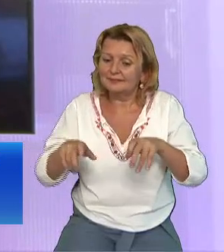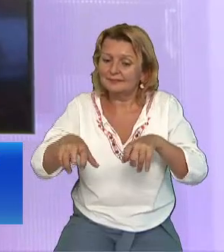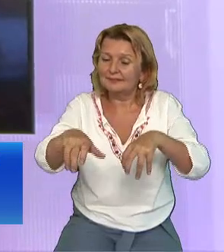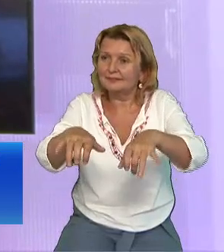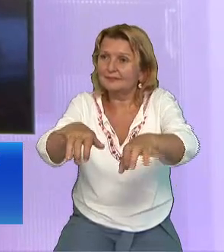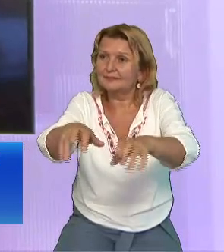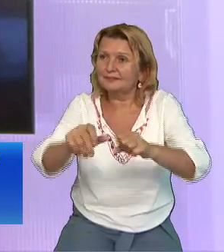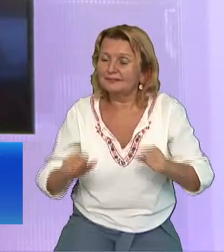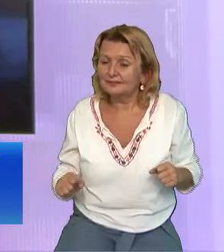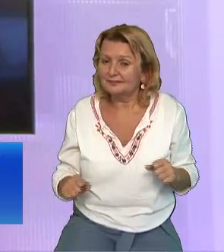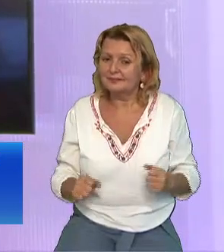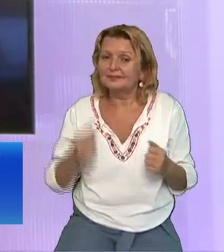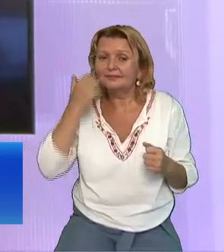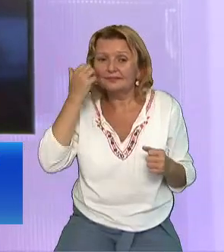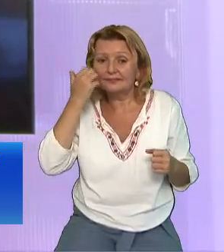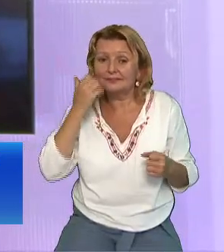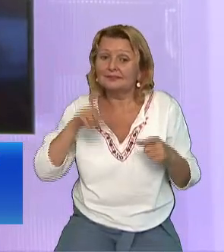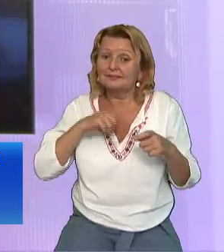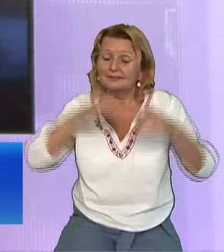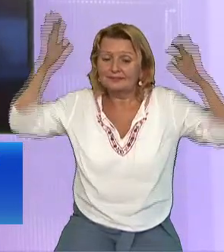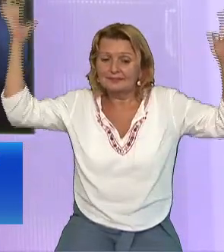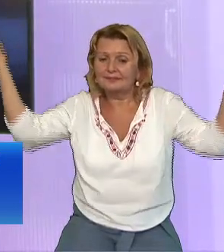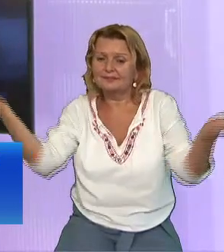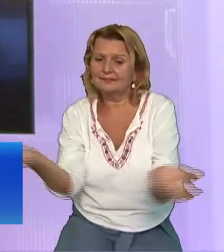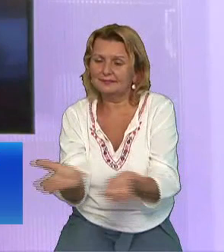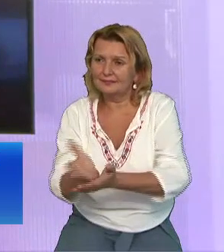vale Erau urmele pașilor mei Eu te-am ținut în brațe